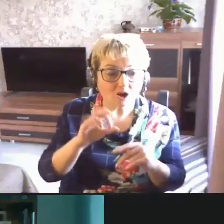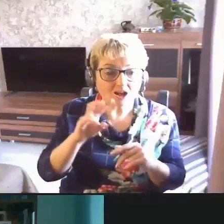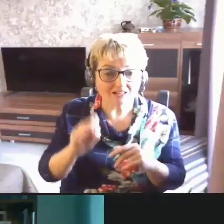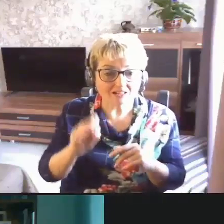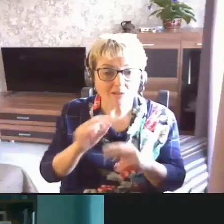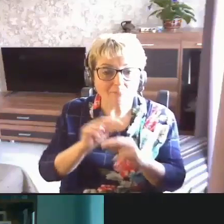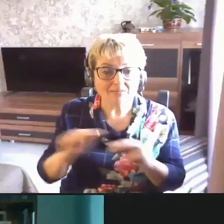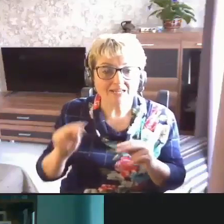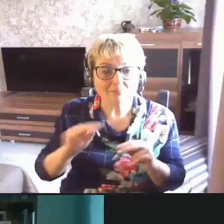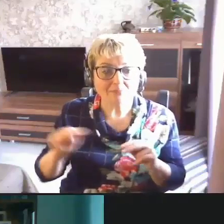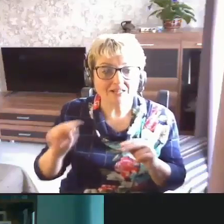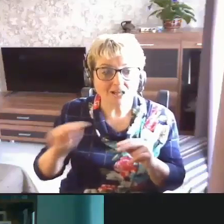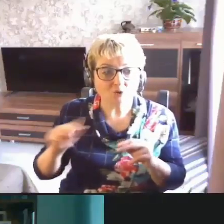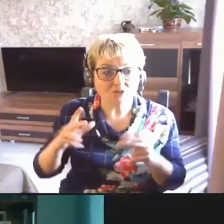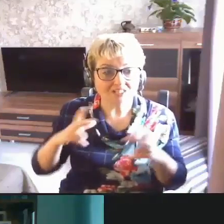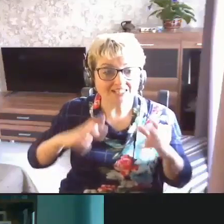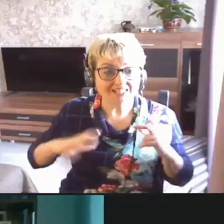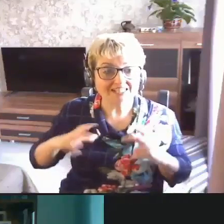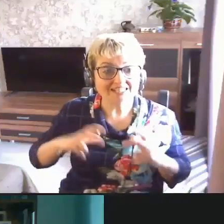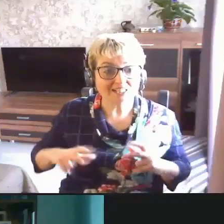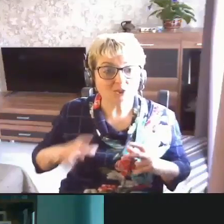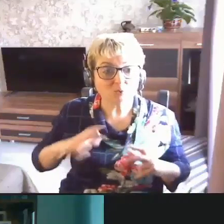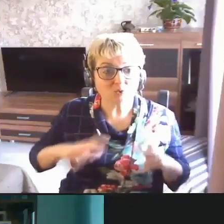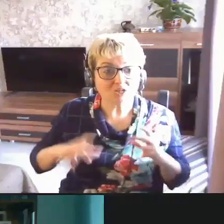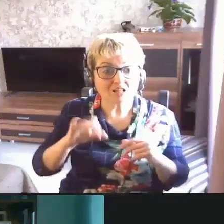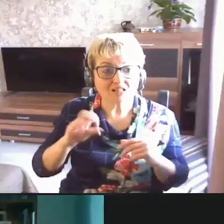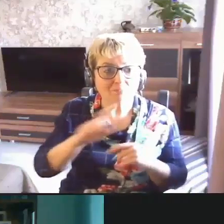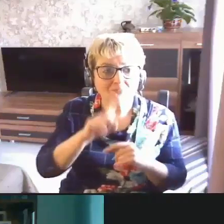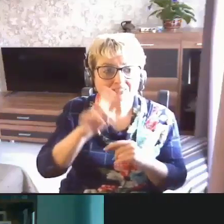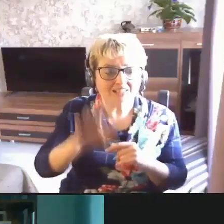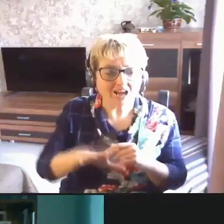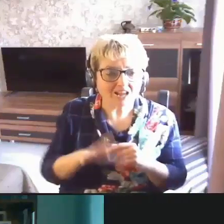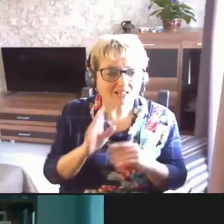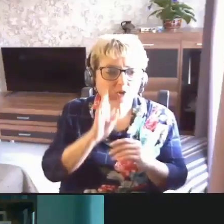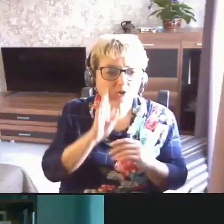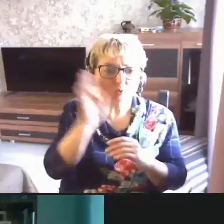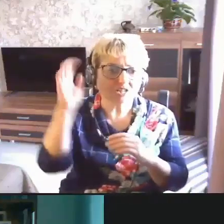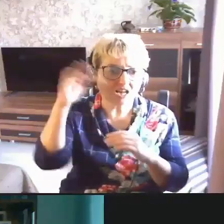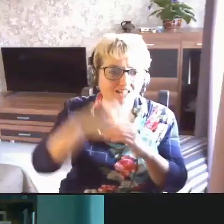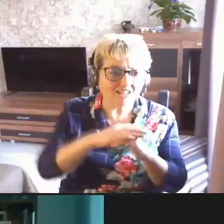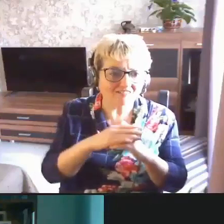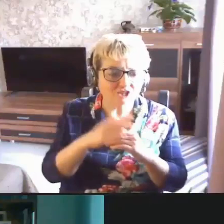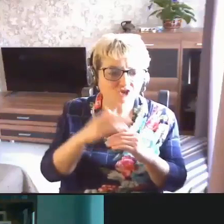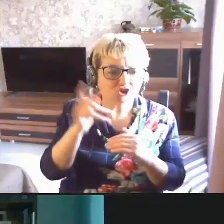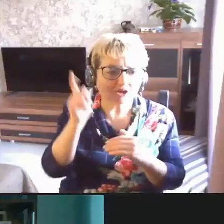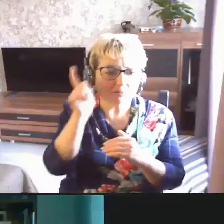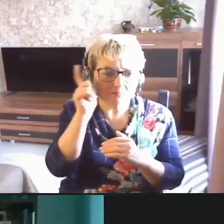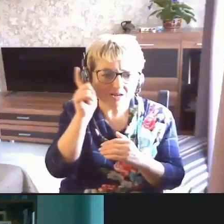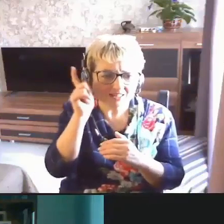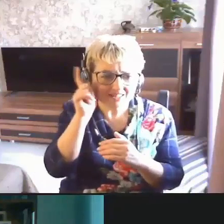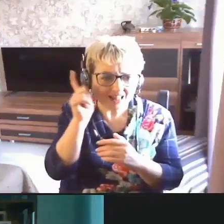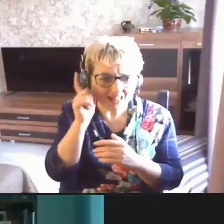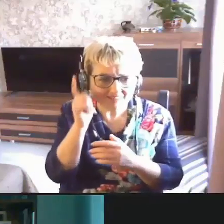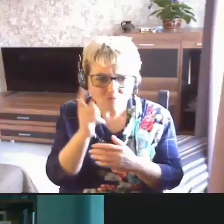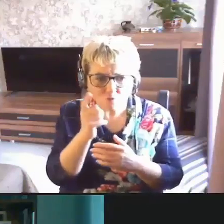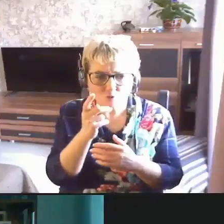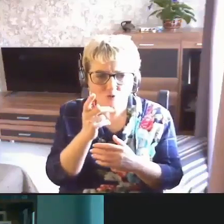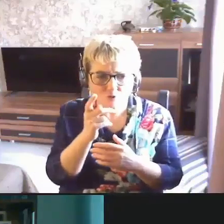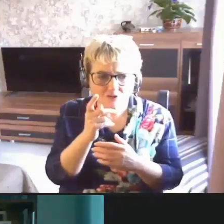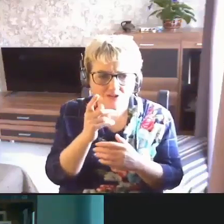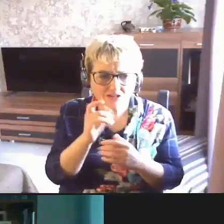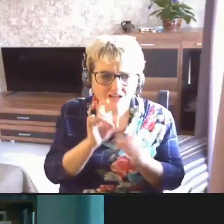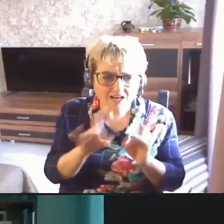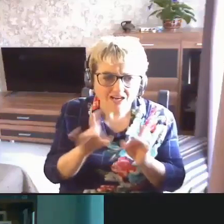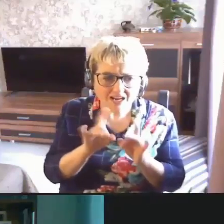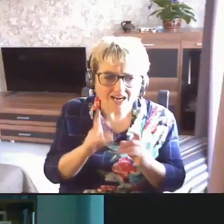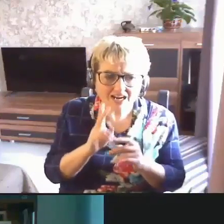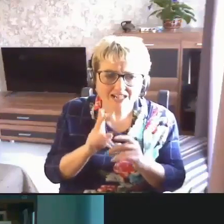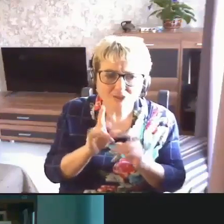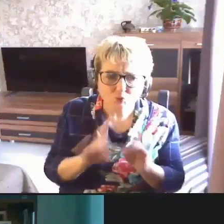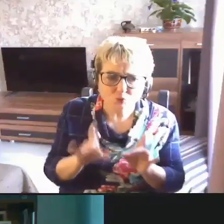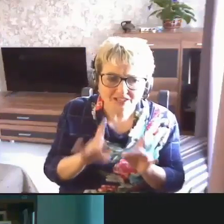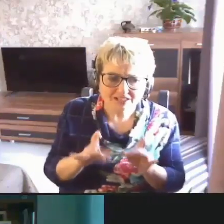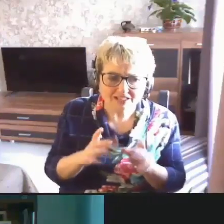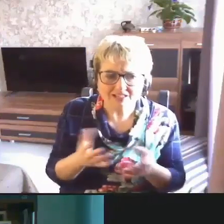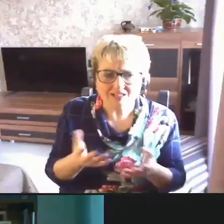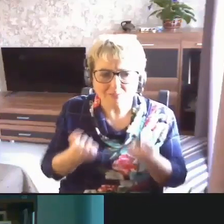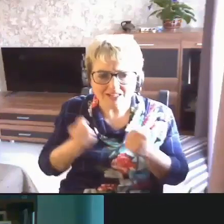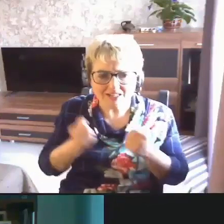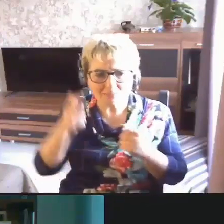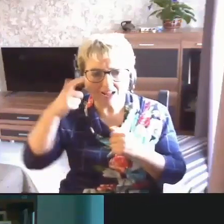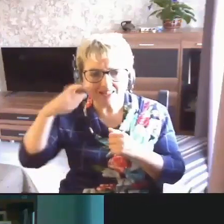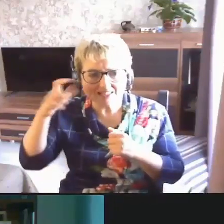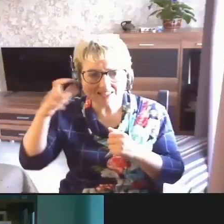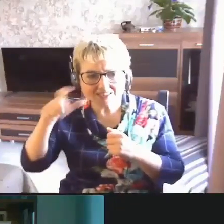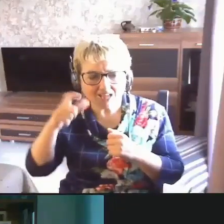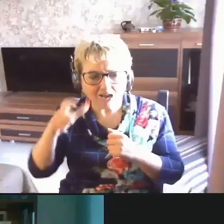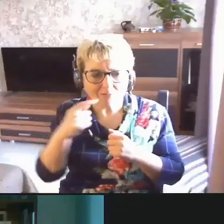она преподает в институте, и она постоянно с утра до вечера по телефону консультирует, принимает